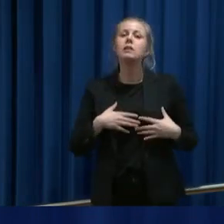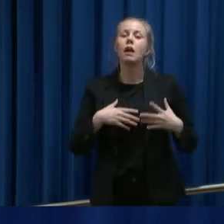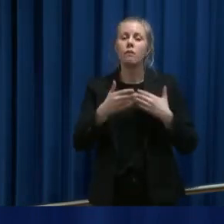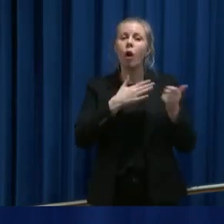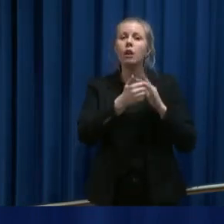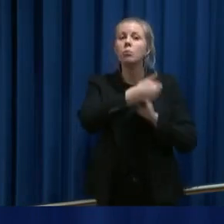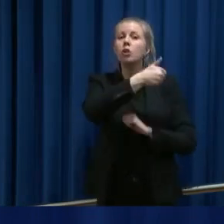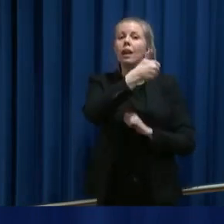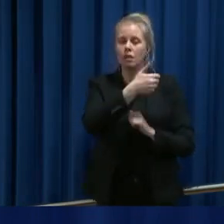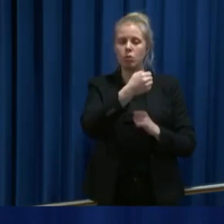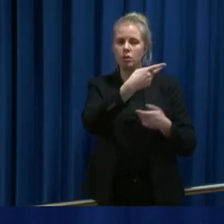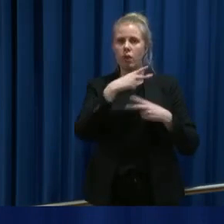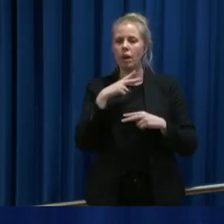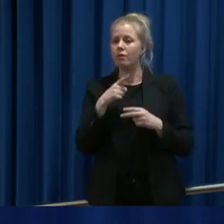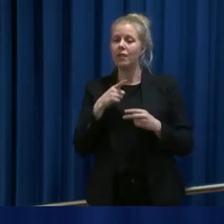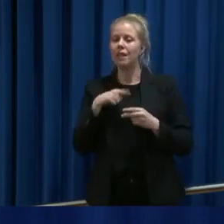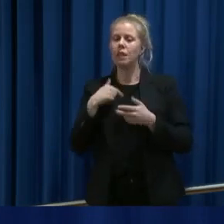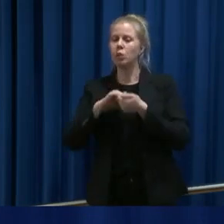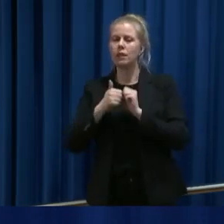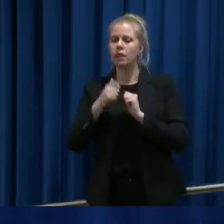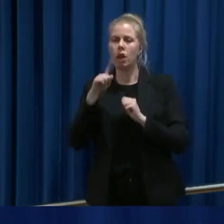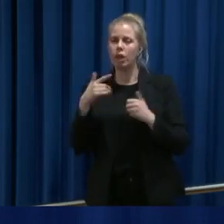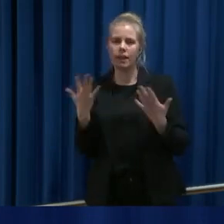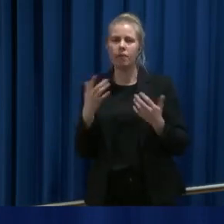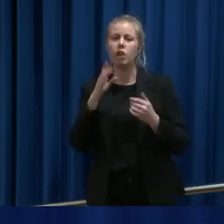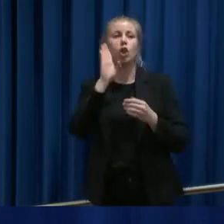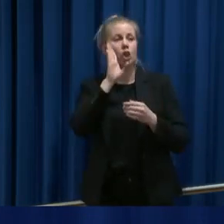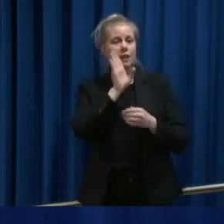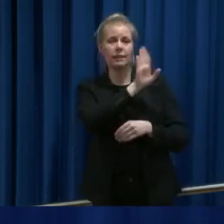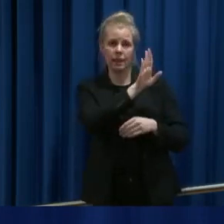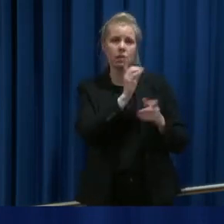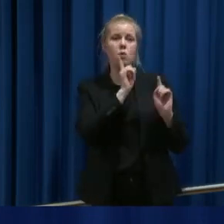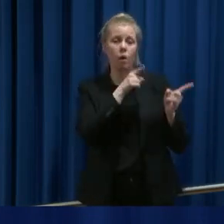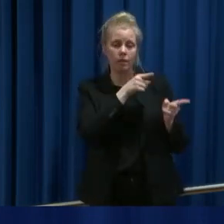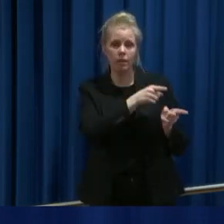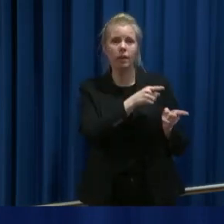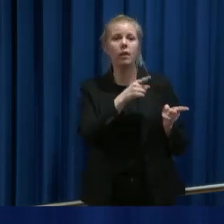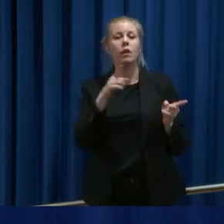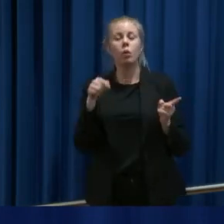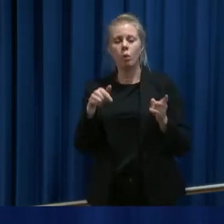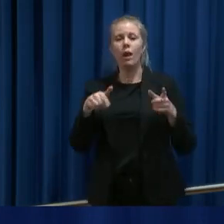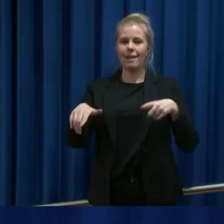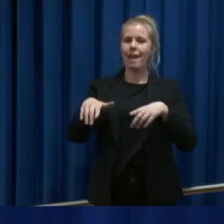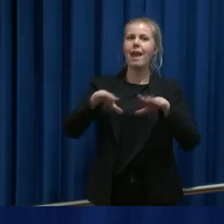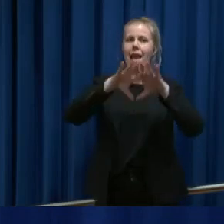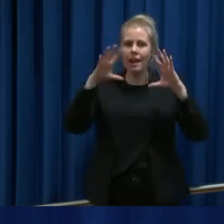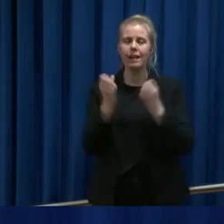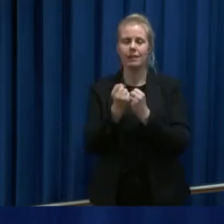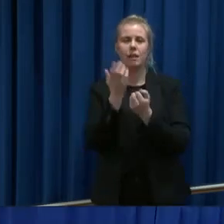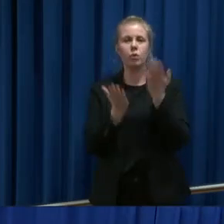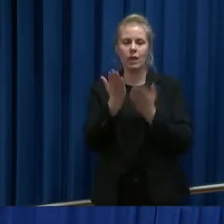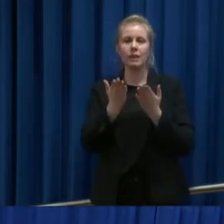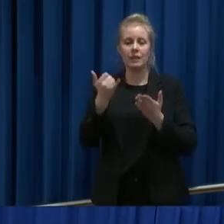for, og ikke oss som er politikere. Vi lytter til rådene, og så forsøker vi å gjøre de beste bedømningene på helhetsutfordringene for samfunnet.